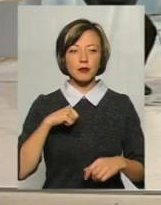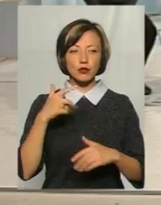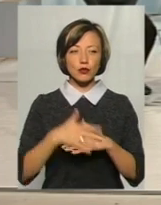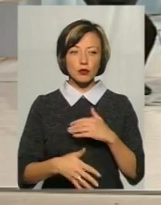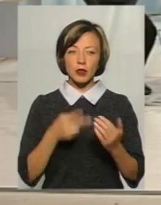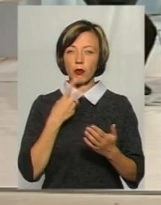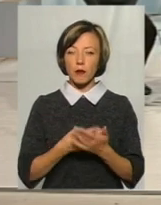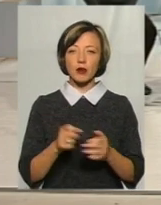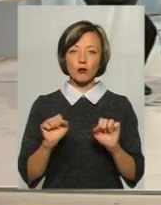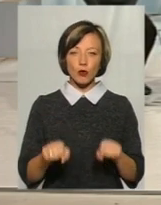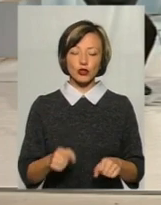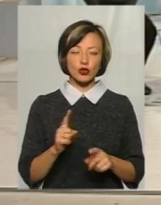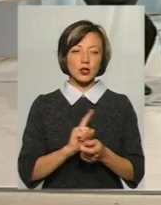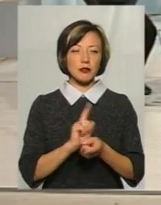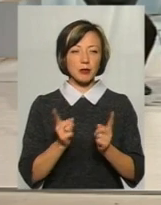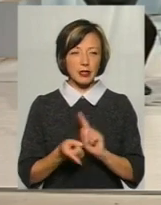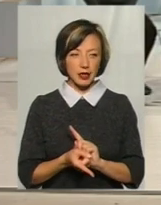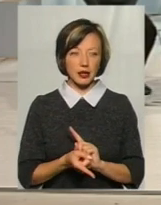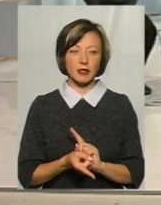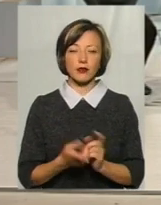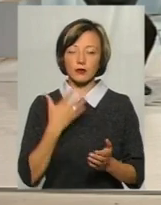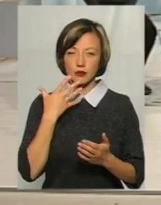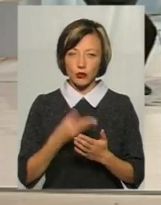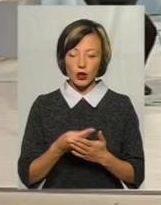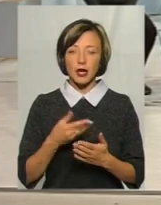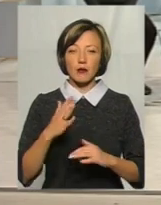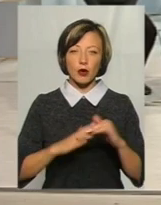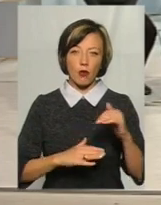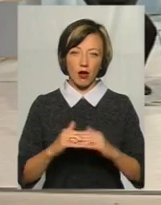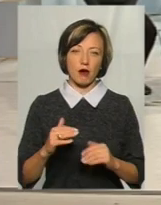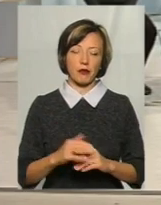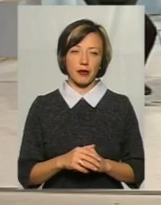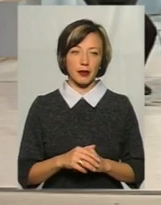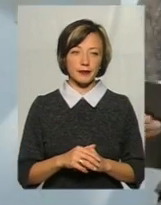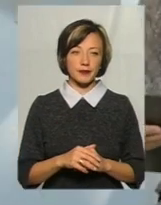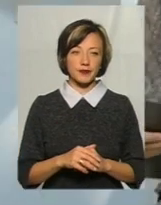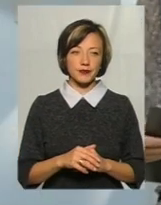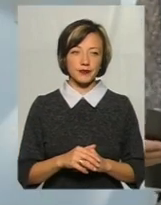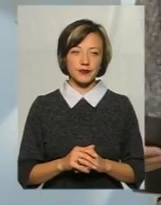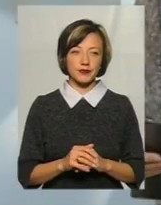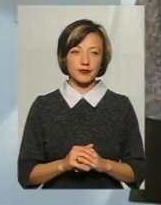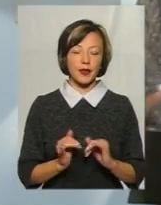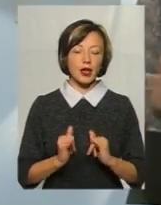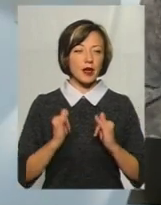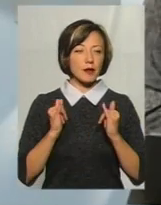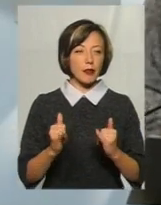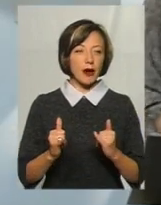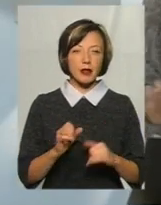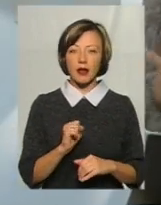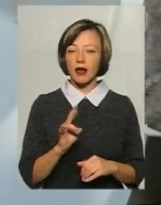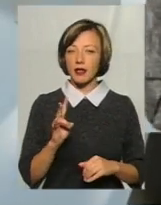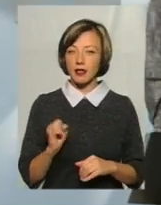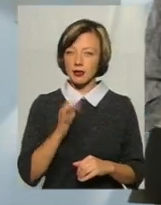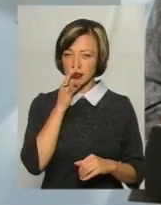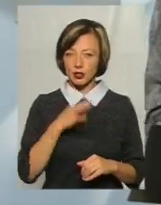побачити, що можна щось зробити і змінити своїми руками. Пані Анно, скажіть, будь ласка, ви,